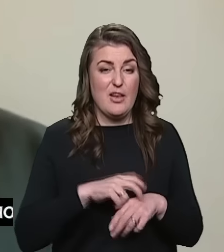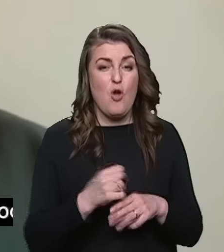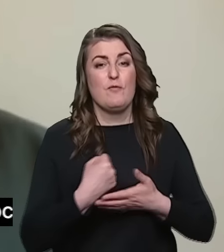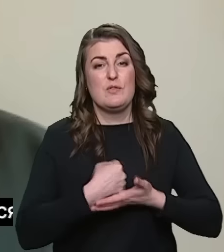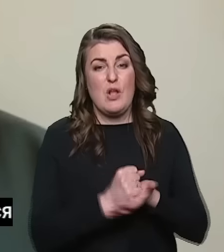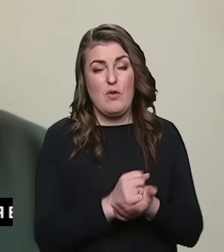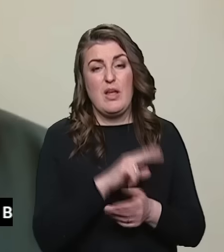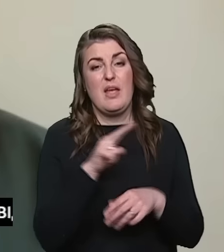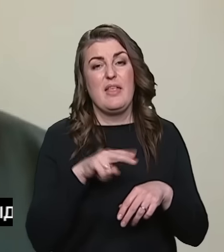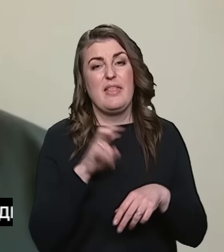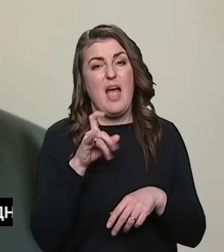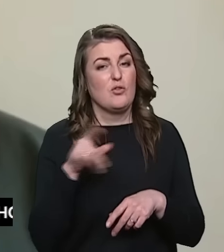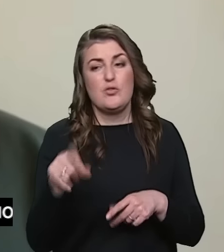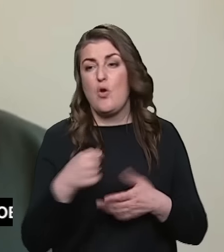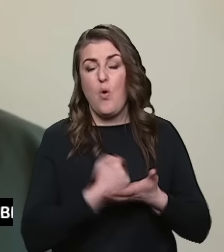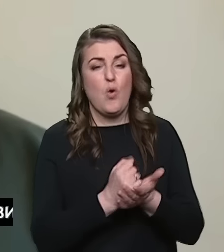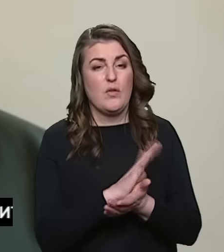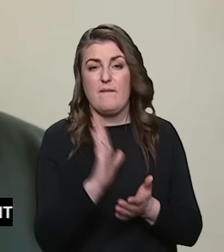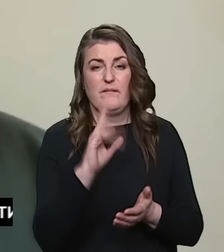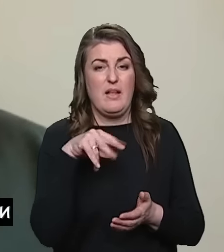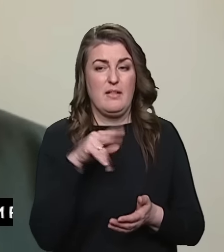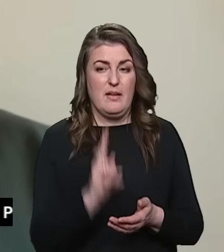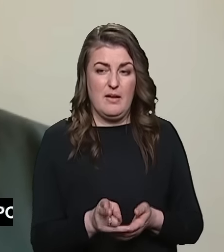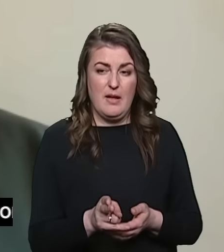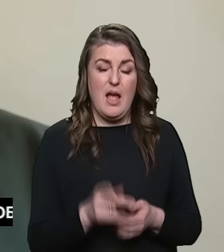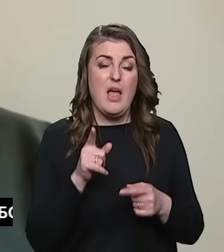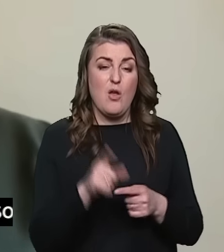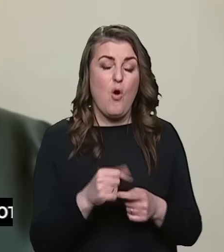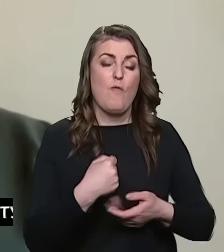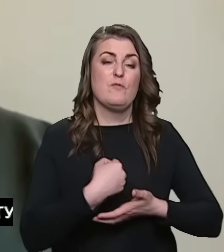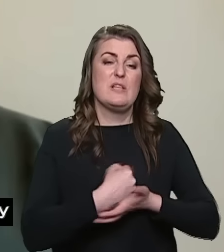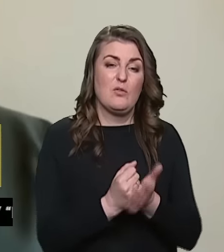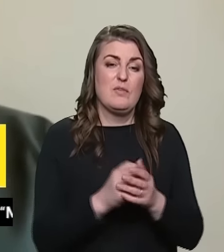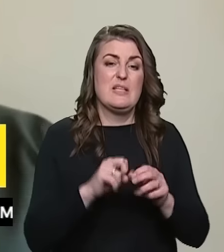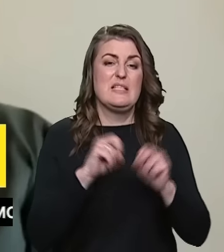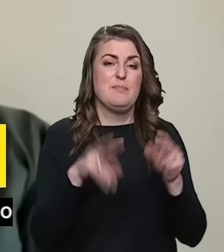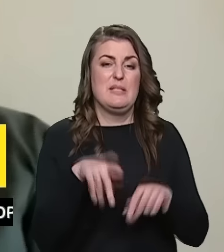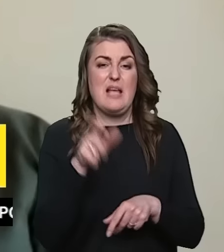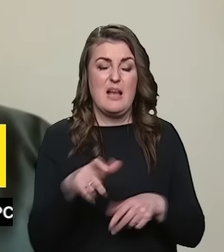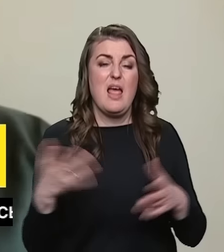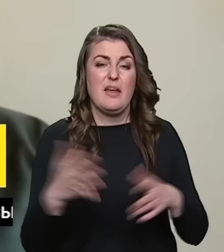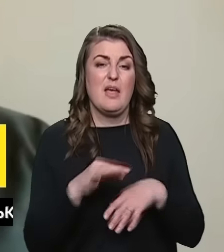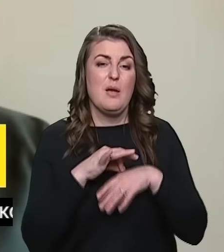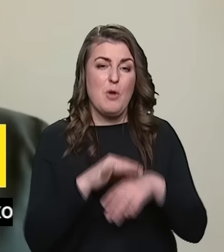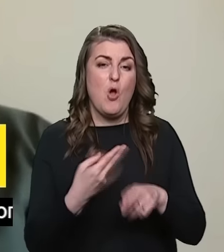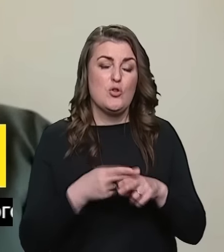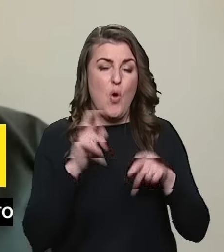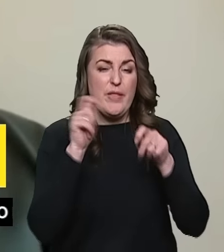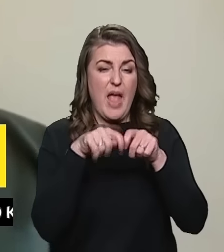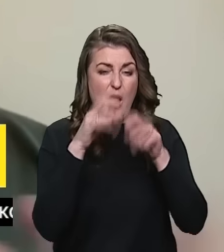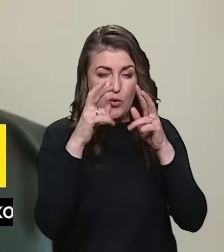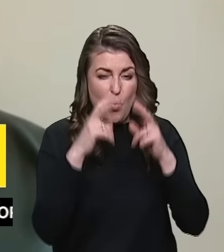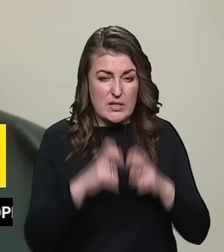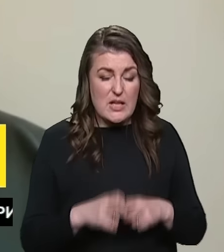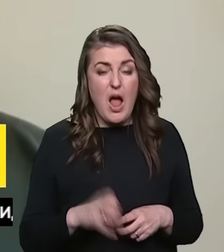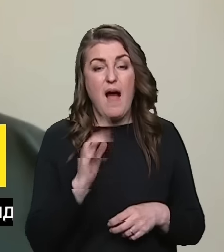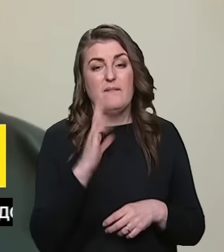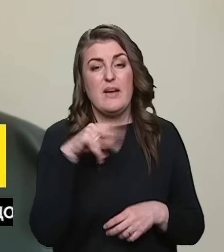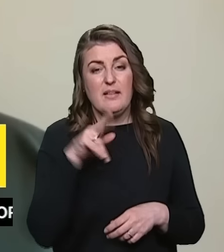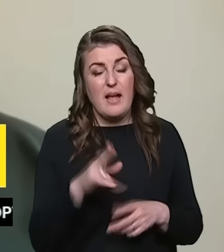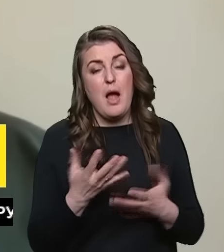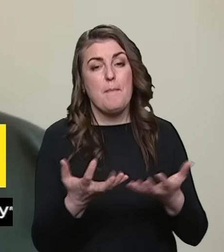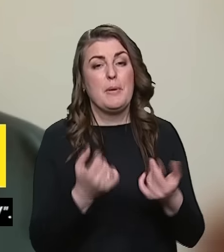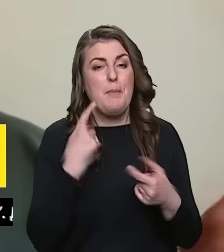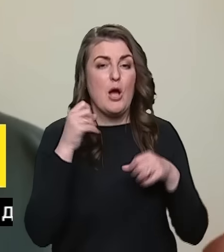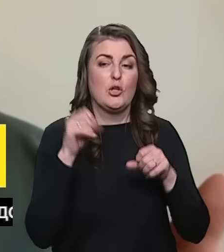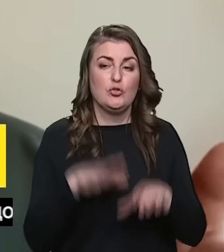встановлюють діагноз. Його не встановлює ВЛК. Його встановлюють спеціалісти, які проводять цю діагностику. А ВЛК вже